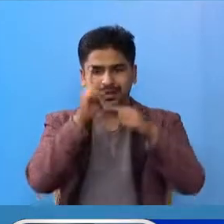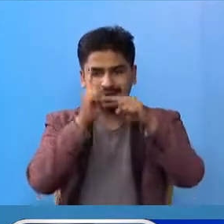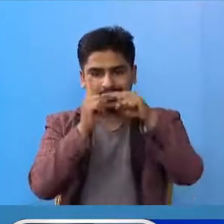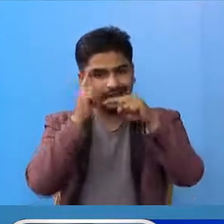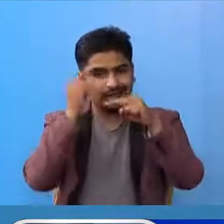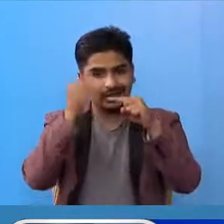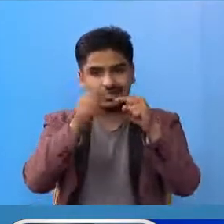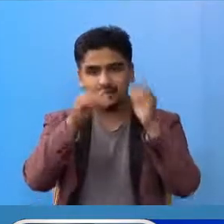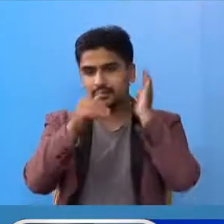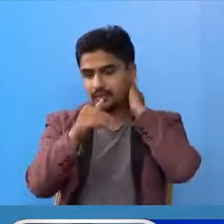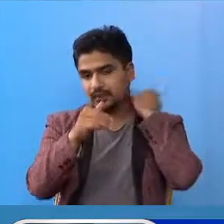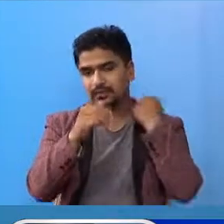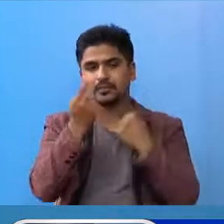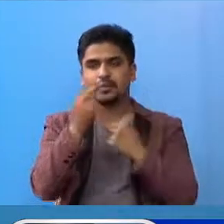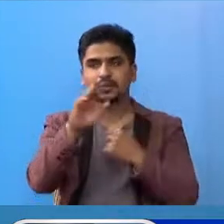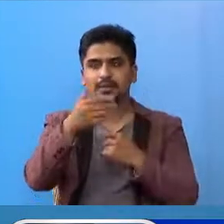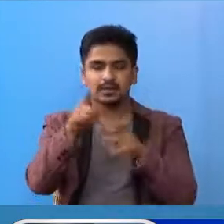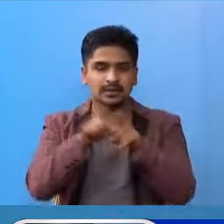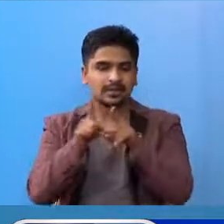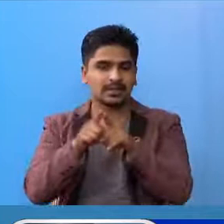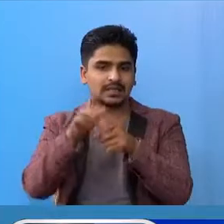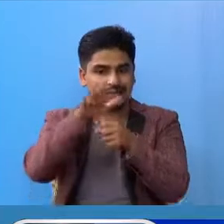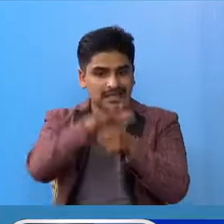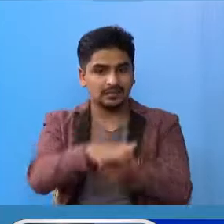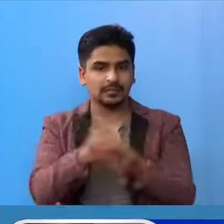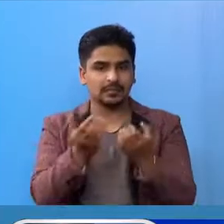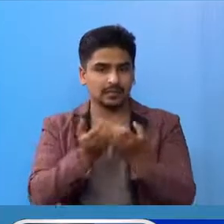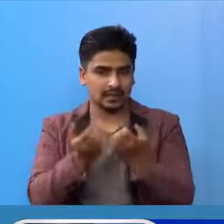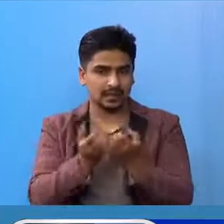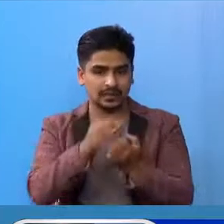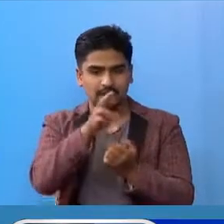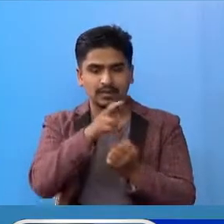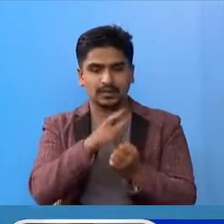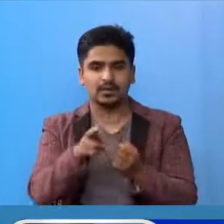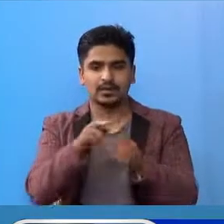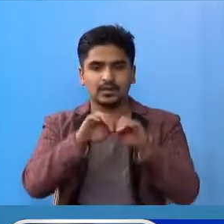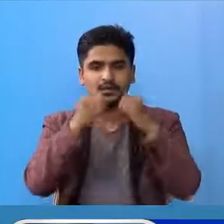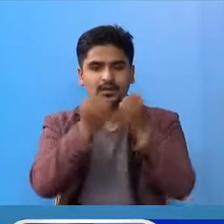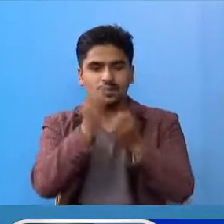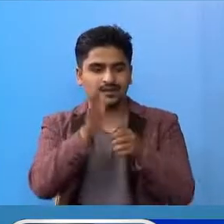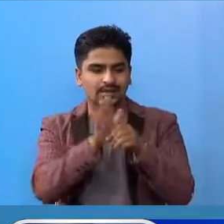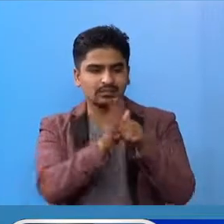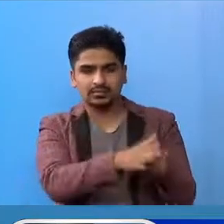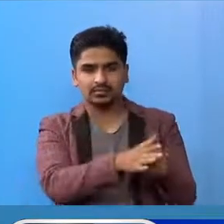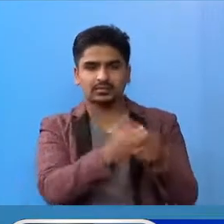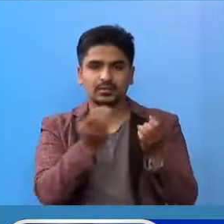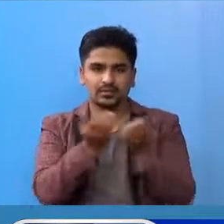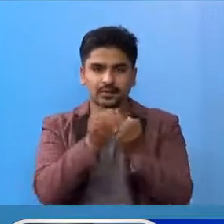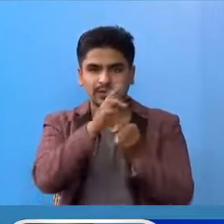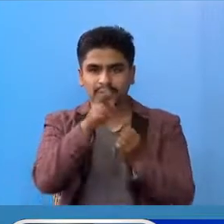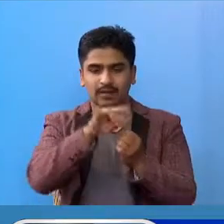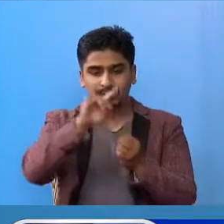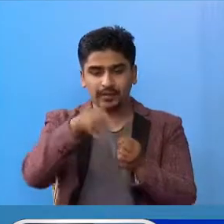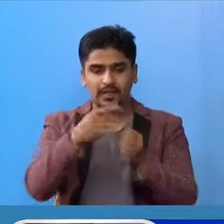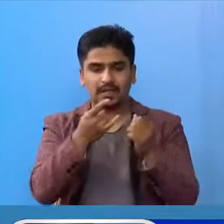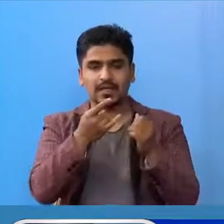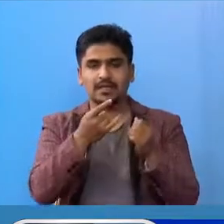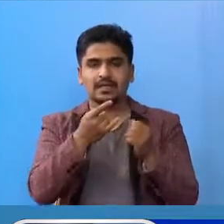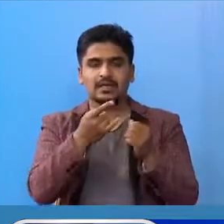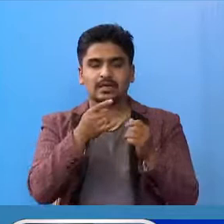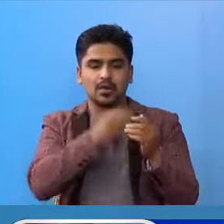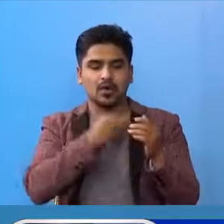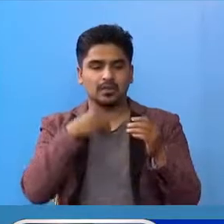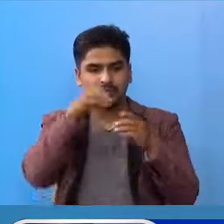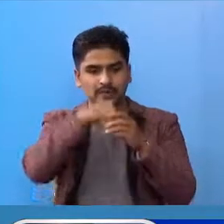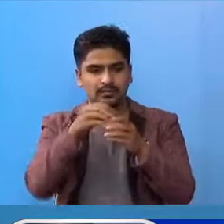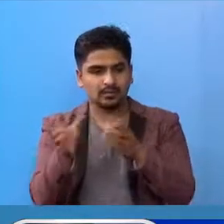भैशा के पछी पनी धेलाउचो गर्ने र समाजले बैसकार गर्ने र फेरी आइसोलेशन संटर में